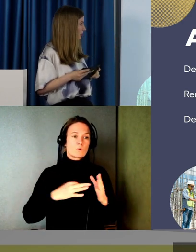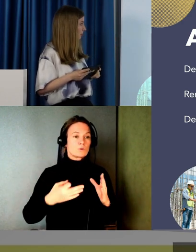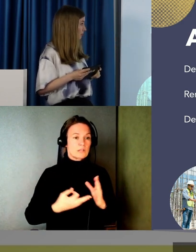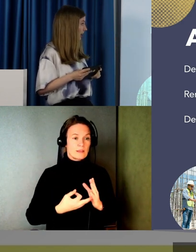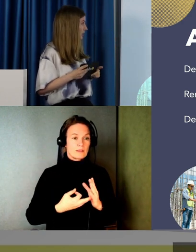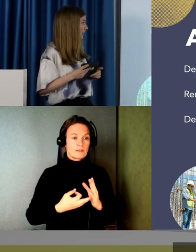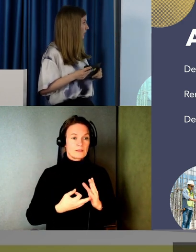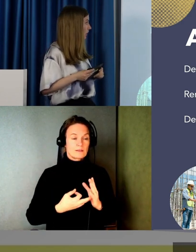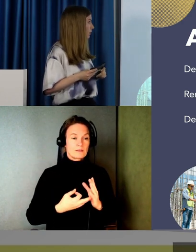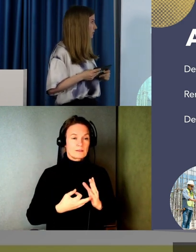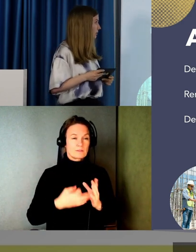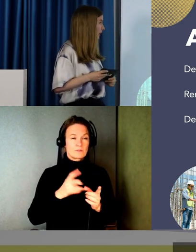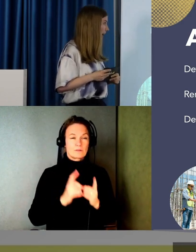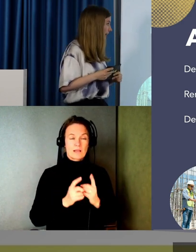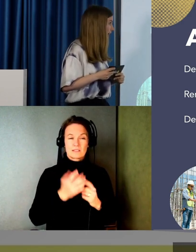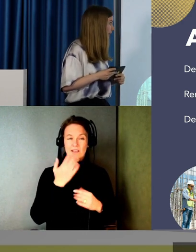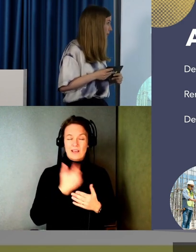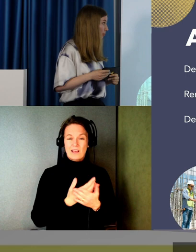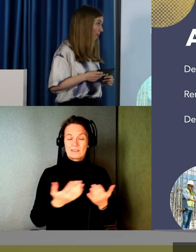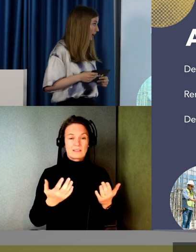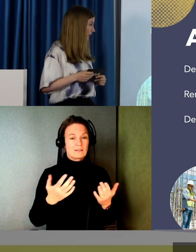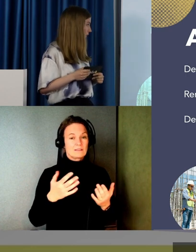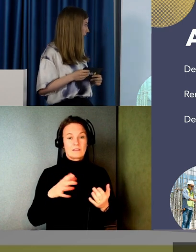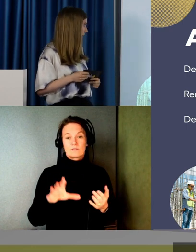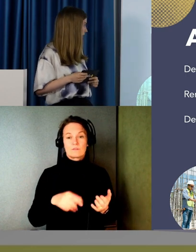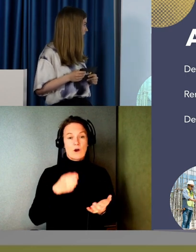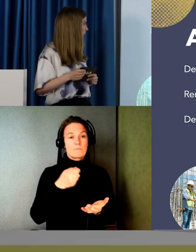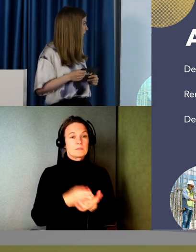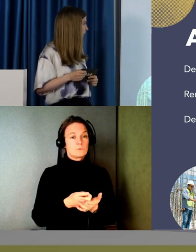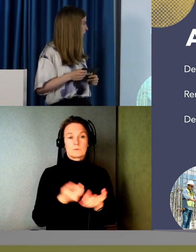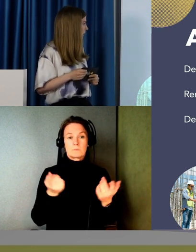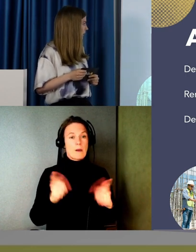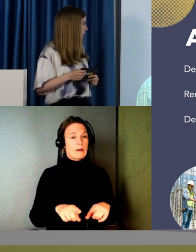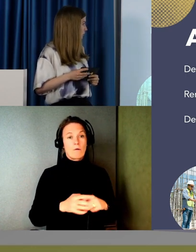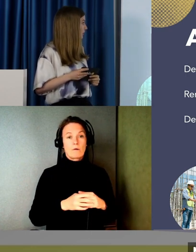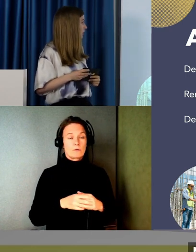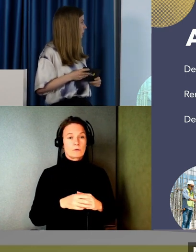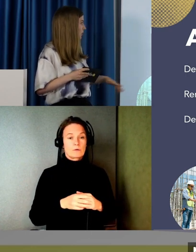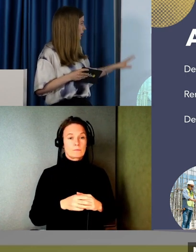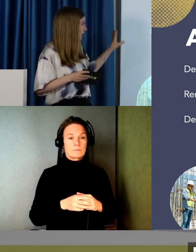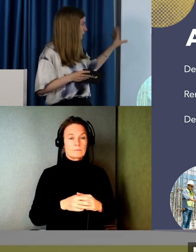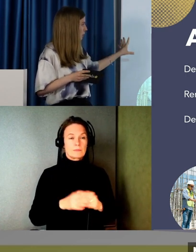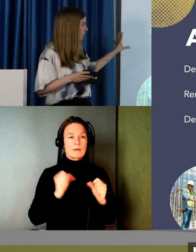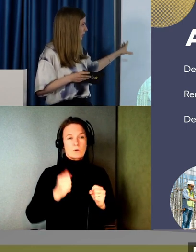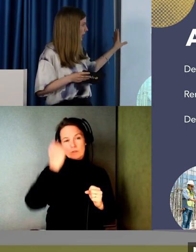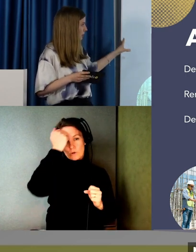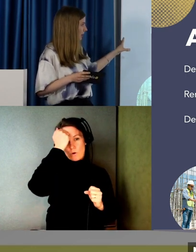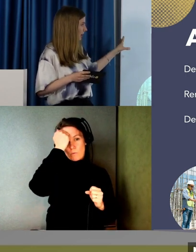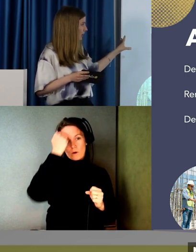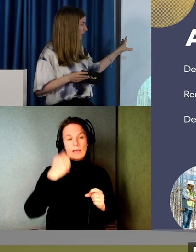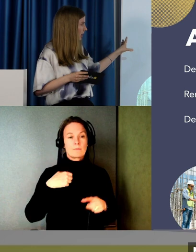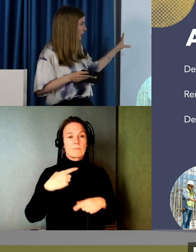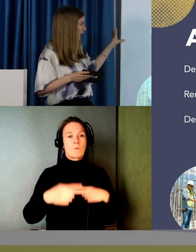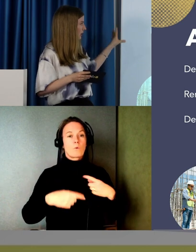Så... Man kanske inte kan ta de besluten heller. På en natt sådär. Man får inte glömma bort heller att det är ett pågående